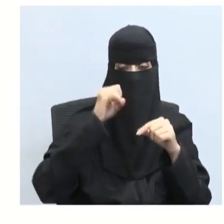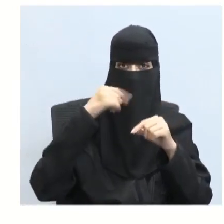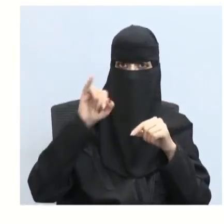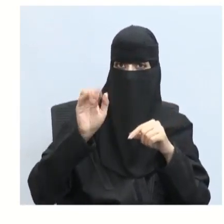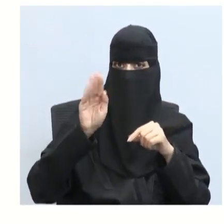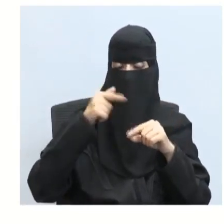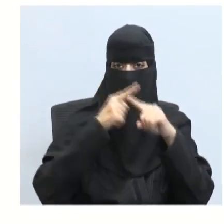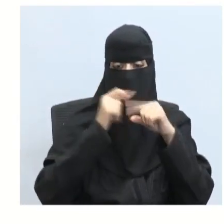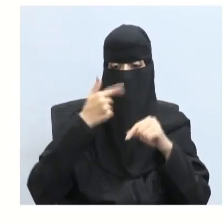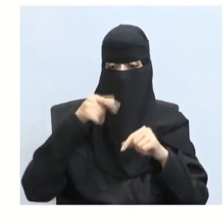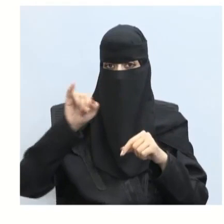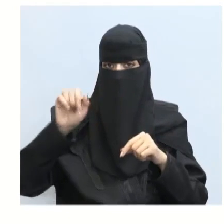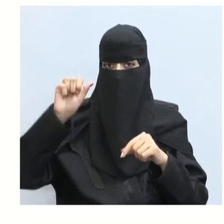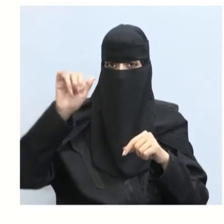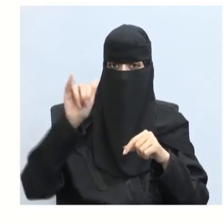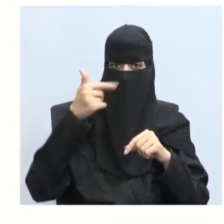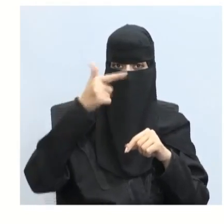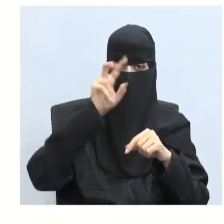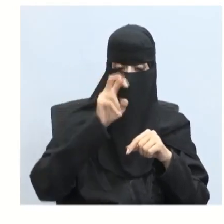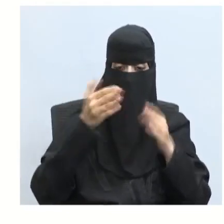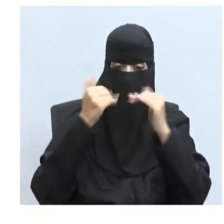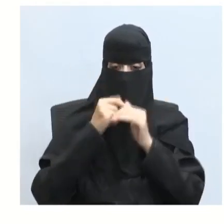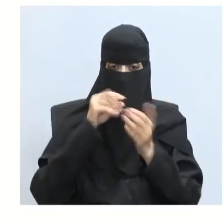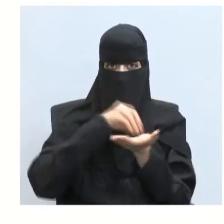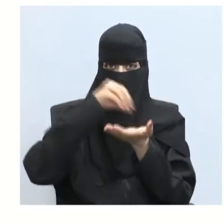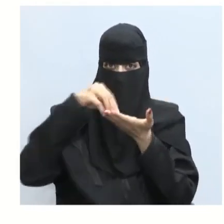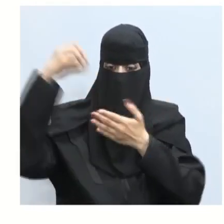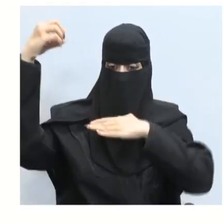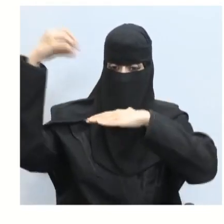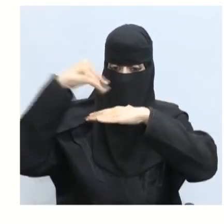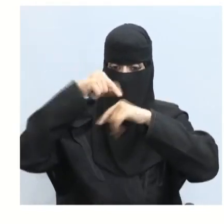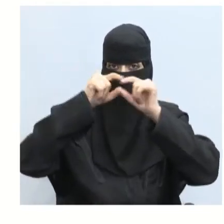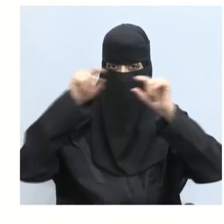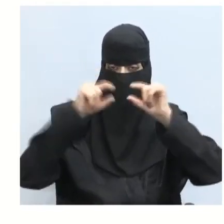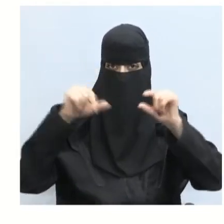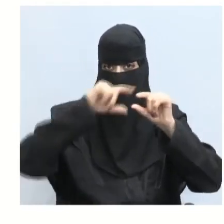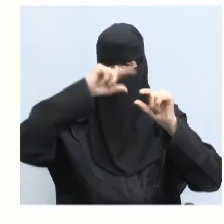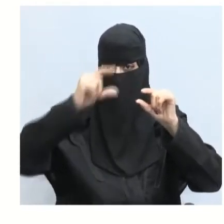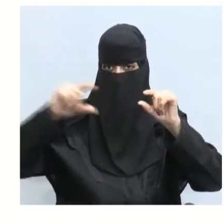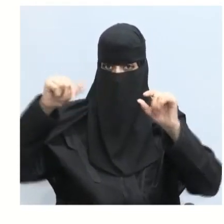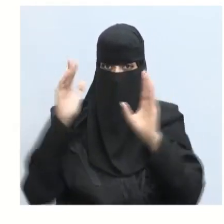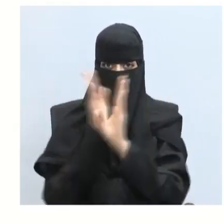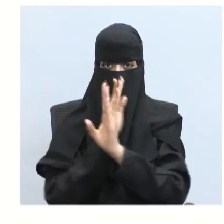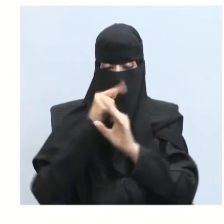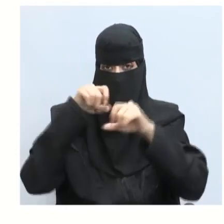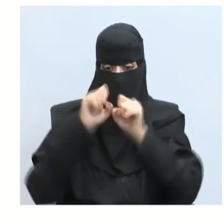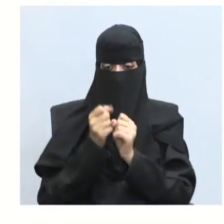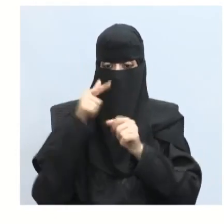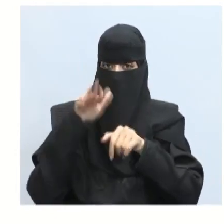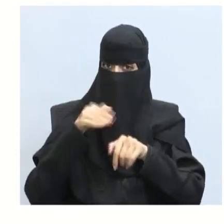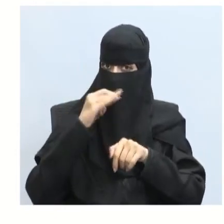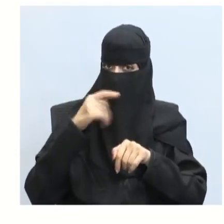ينتقل الشعاع وفقا لنموذج الشعاع الضوءي في خط مستقيم ما لم ينعكس أو ينكسر